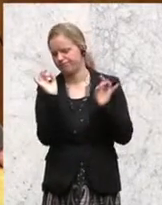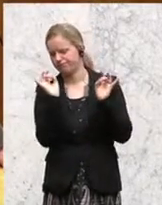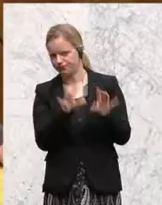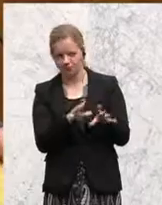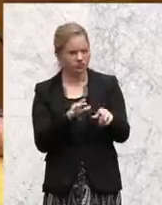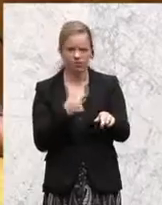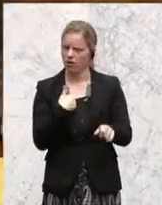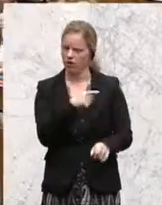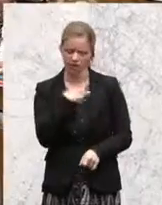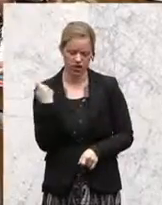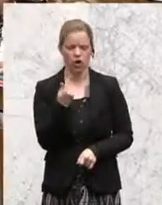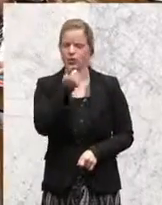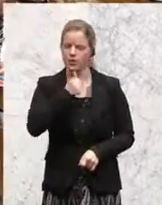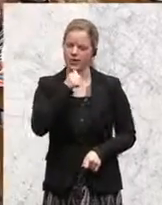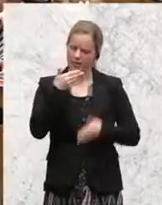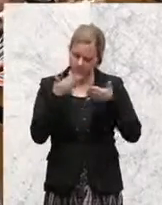nicht bereit.